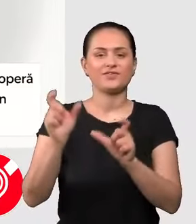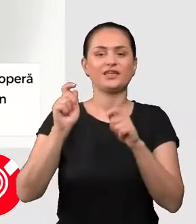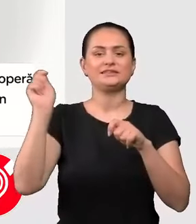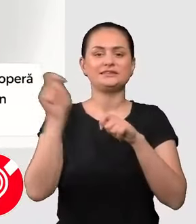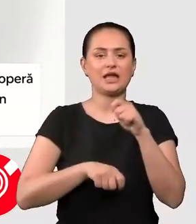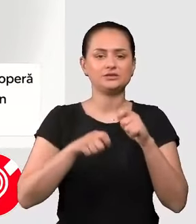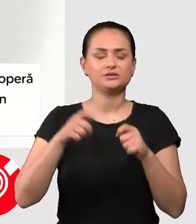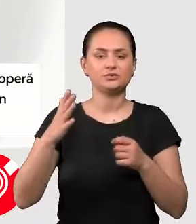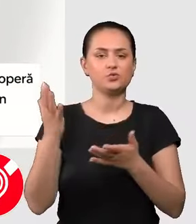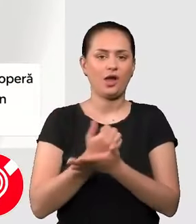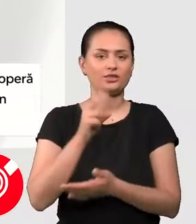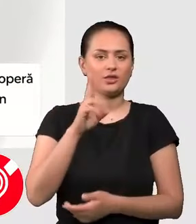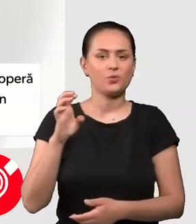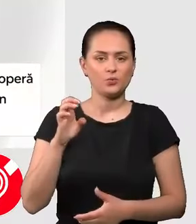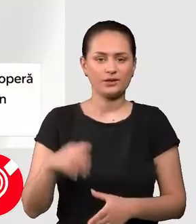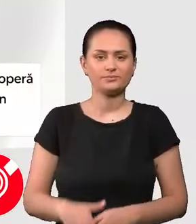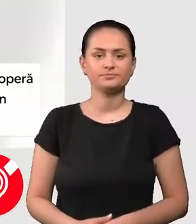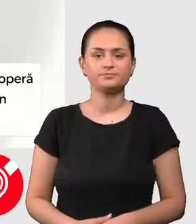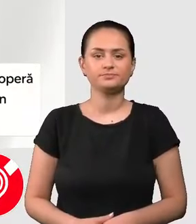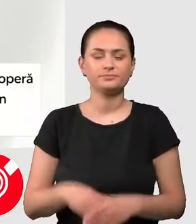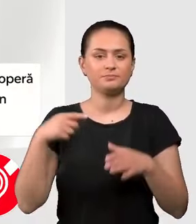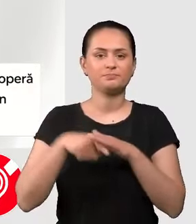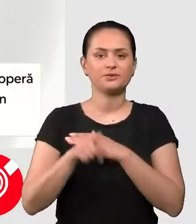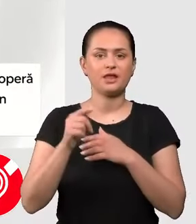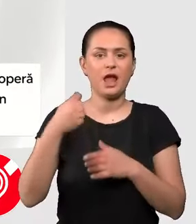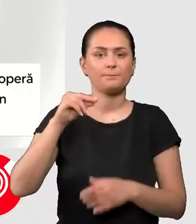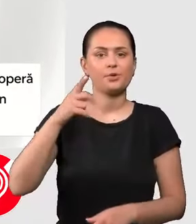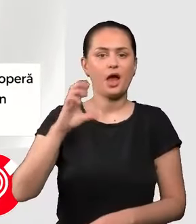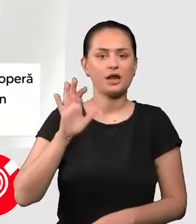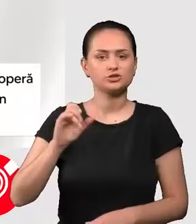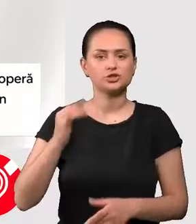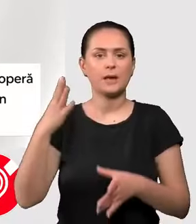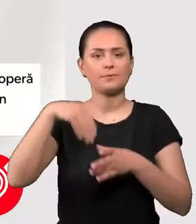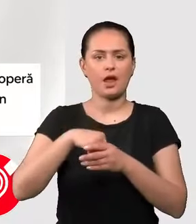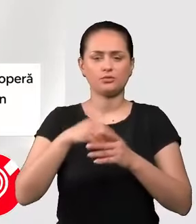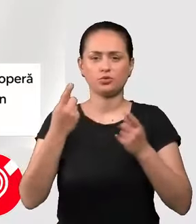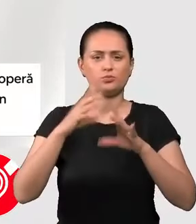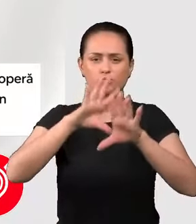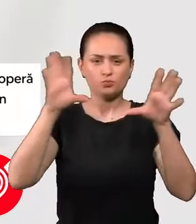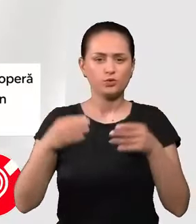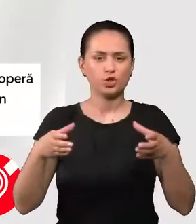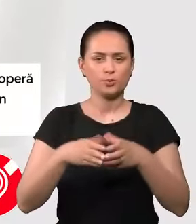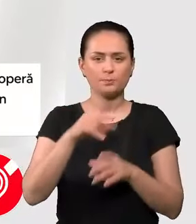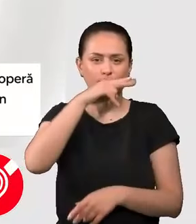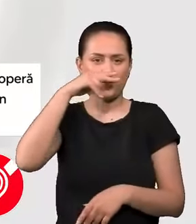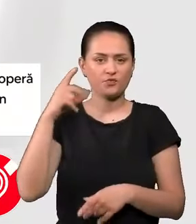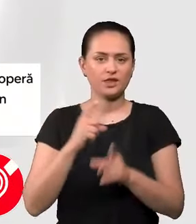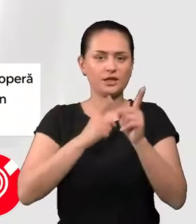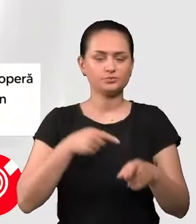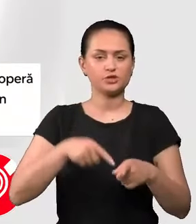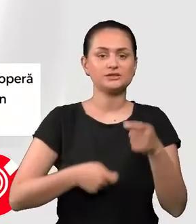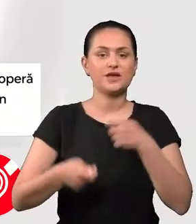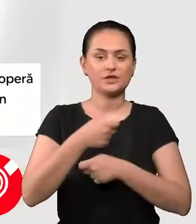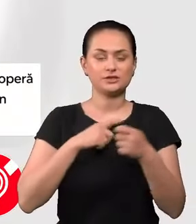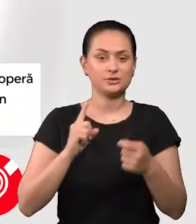sub embargo. Astfel evite sancțiunile luate de UE. Unică prin amploarea sa și implicând un întreg grup